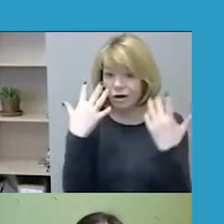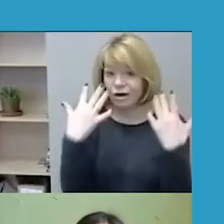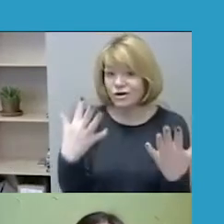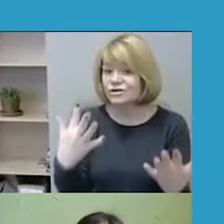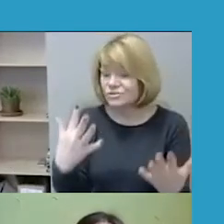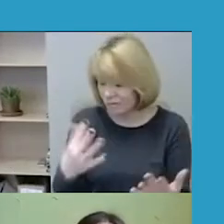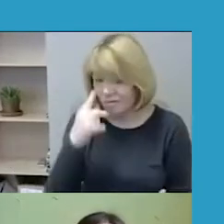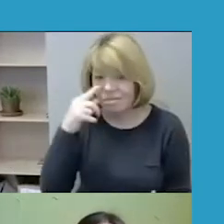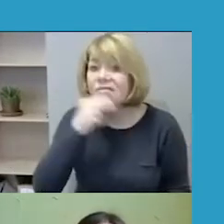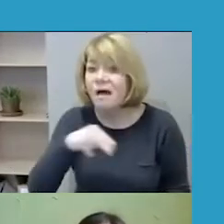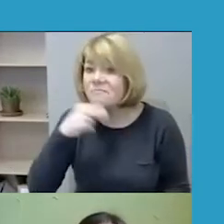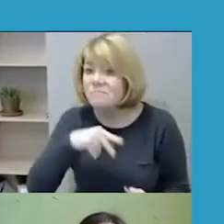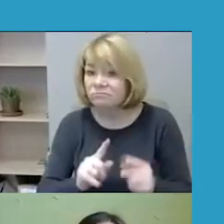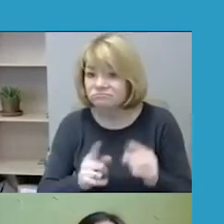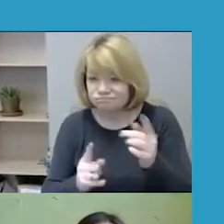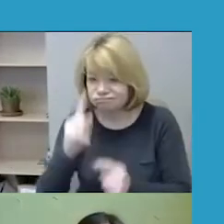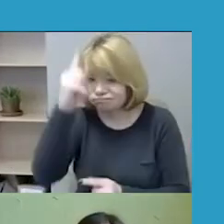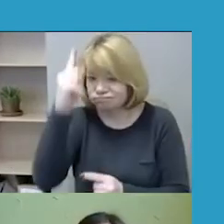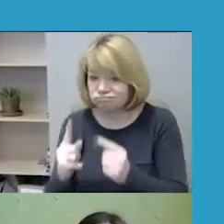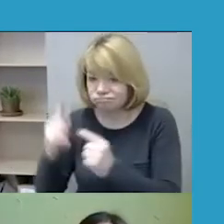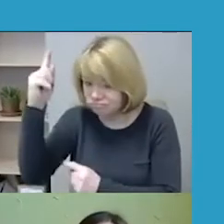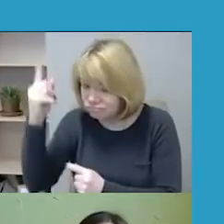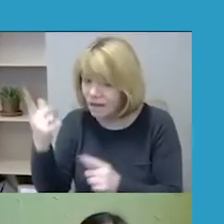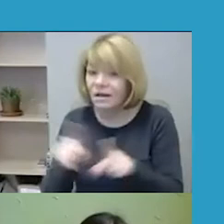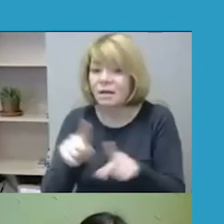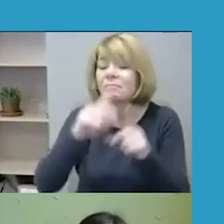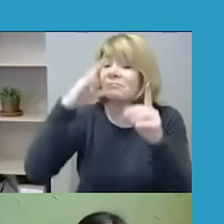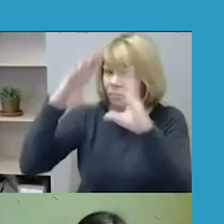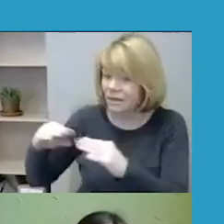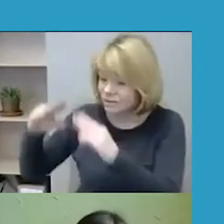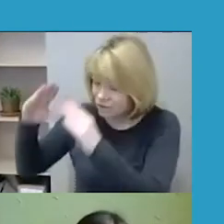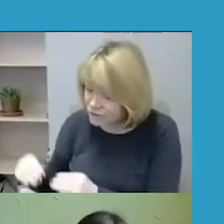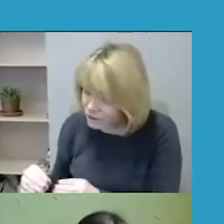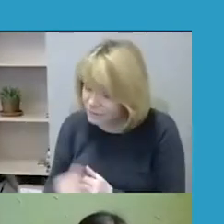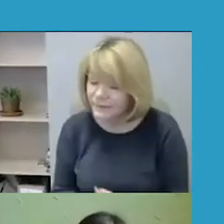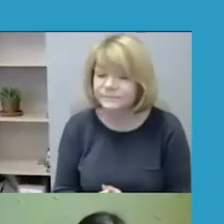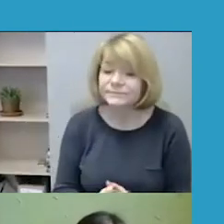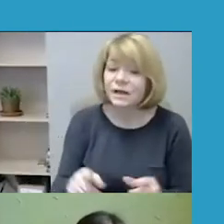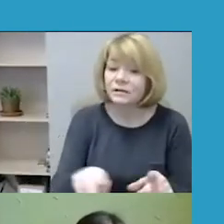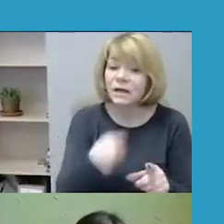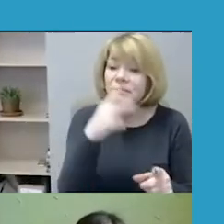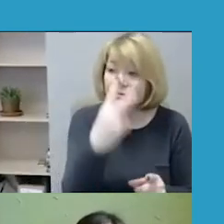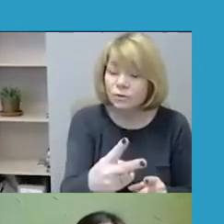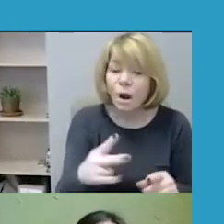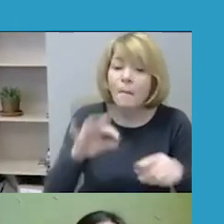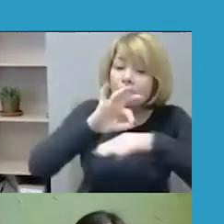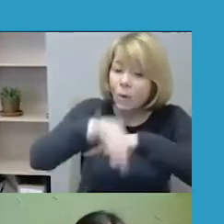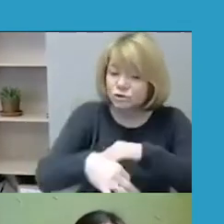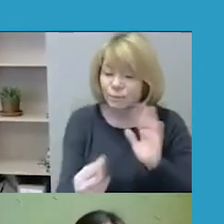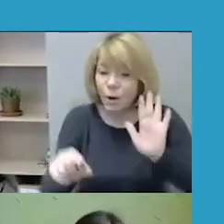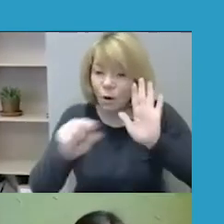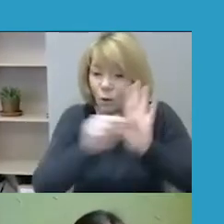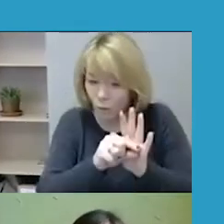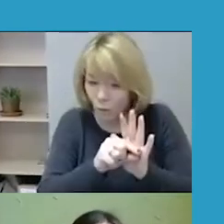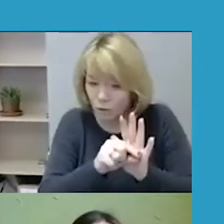nusikaltimų, registruotų nepykantos nusikaltimų mažėjimą. Čia pademonstruosiu baudžiamojo kodekso 170